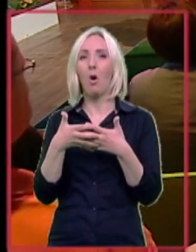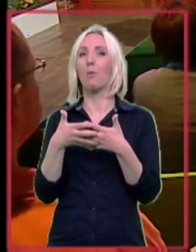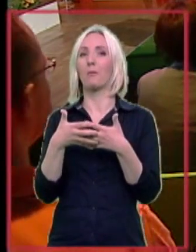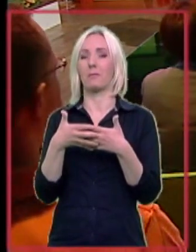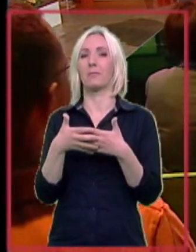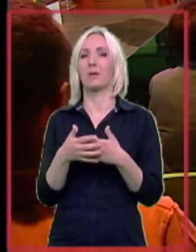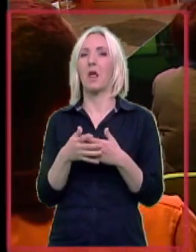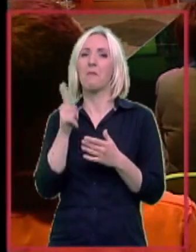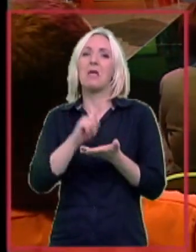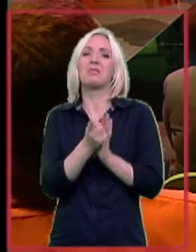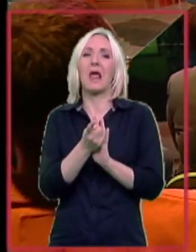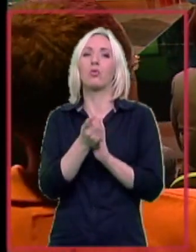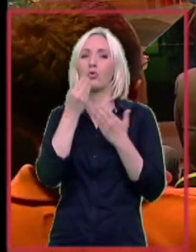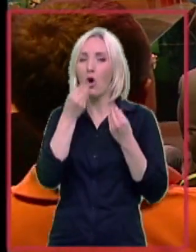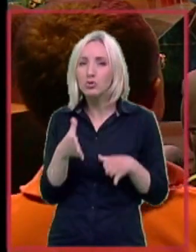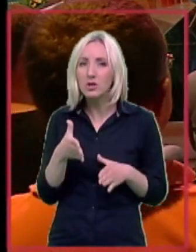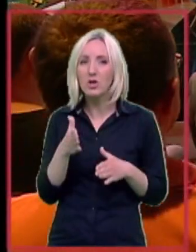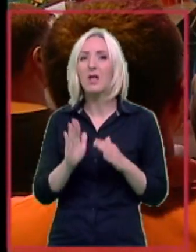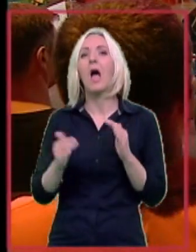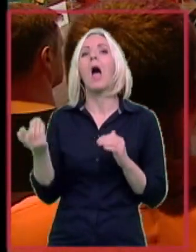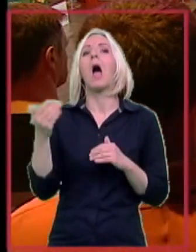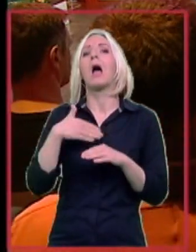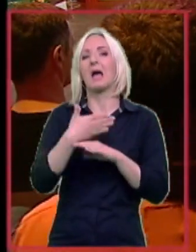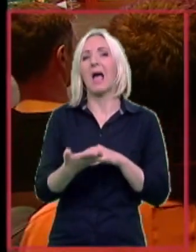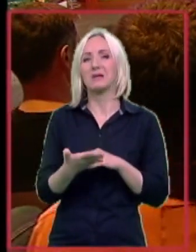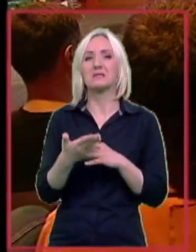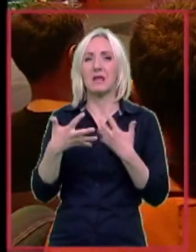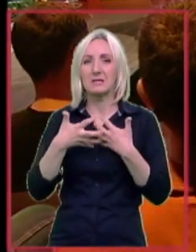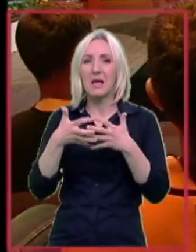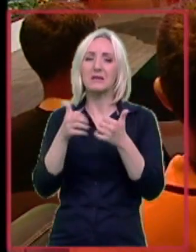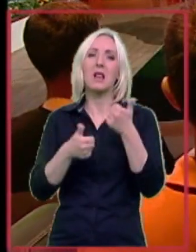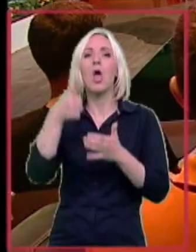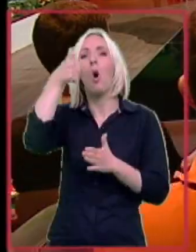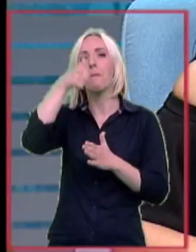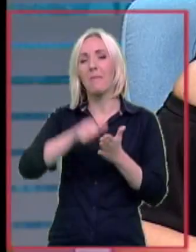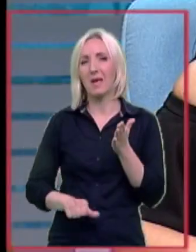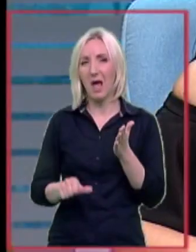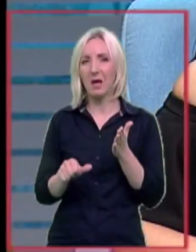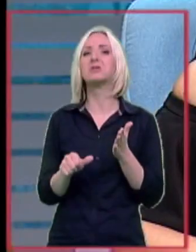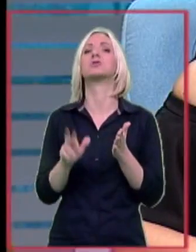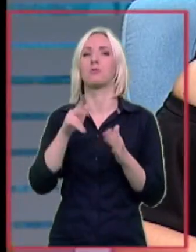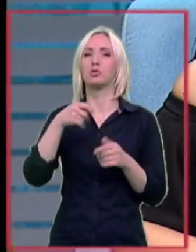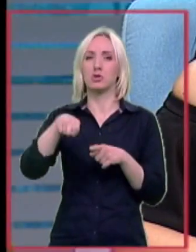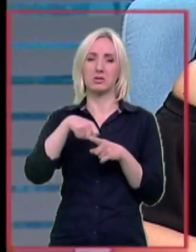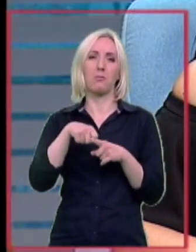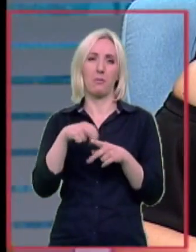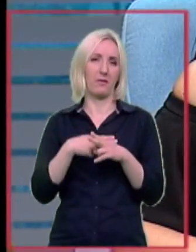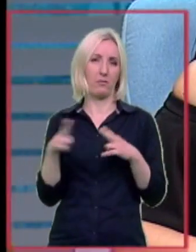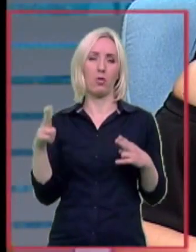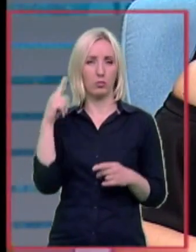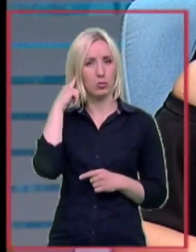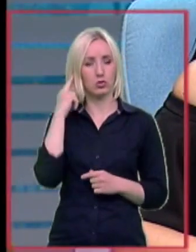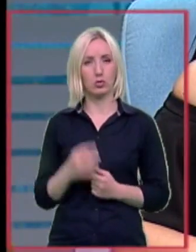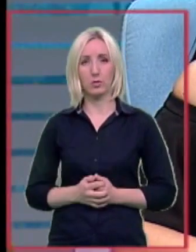oštećenja, ali kasnije dolazi do zarastanja ili eventualno operacija može da se onda popravi u potpunosti sluhu.